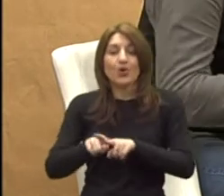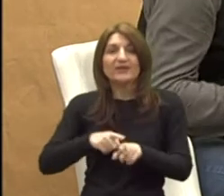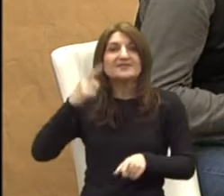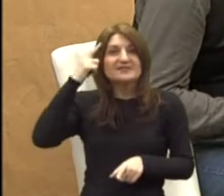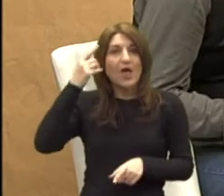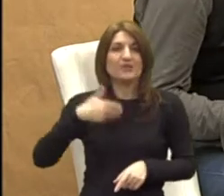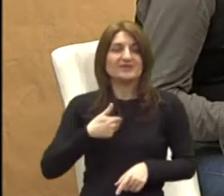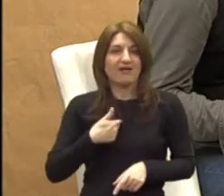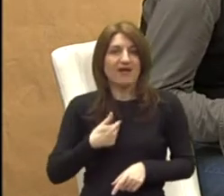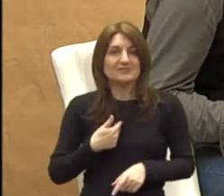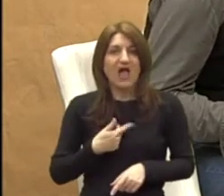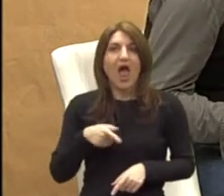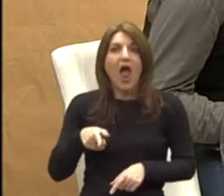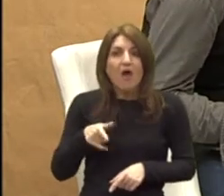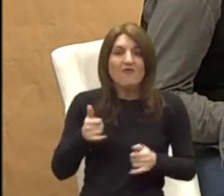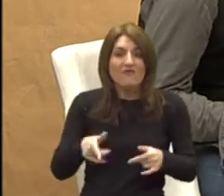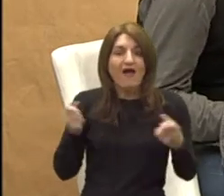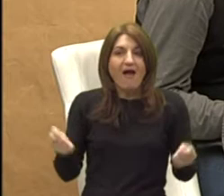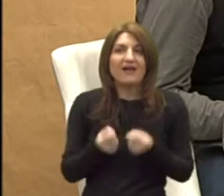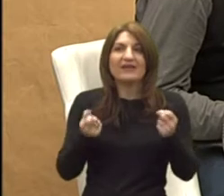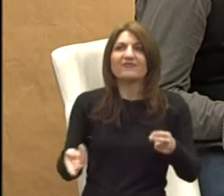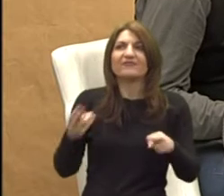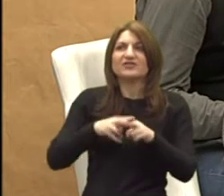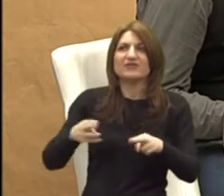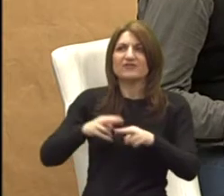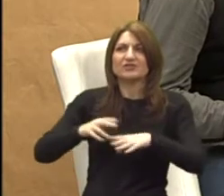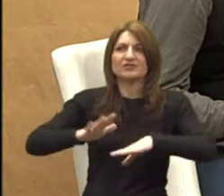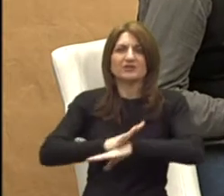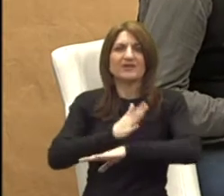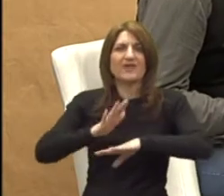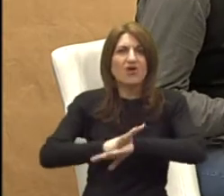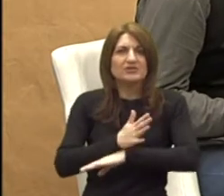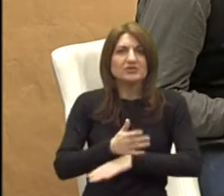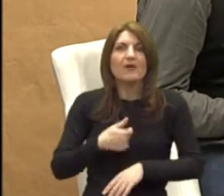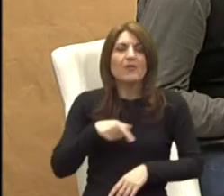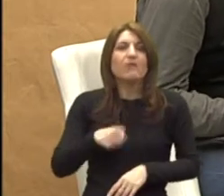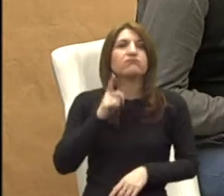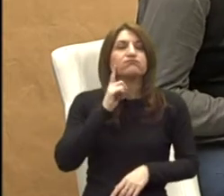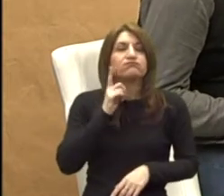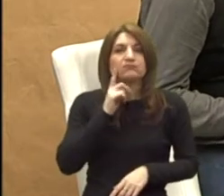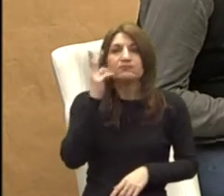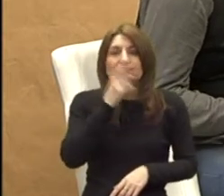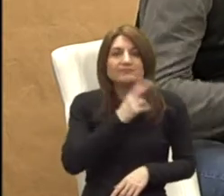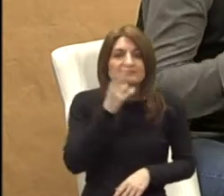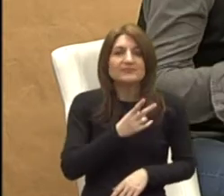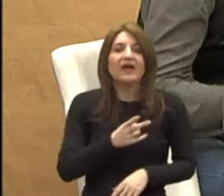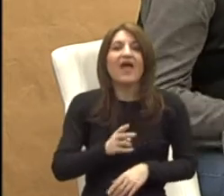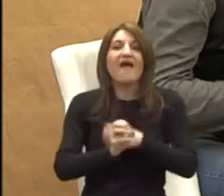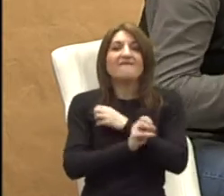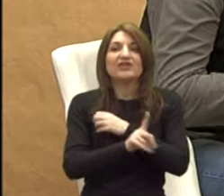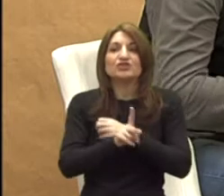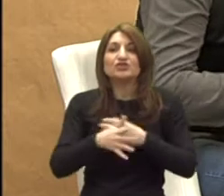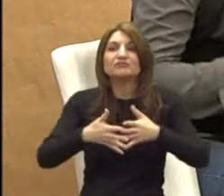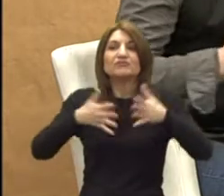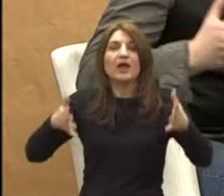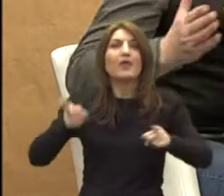ovim aktivnostima gdje još dodatno se izbrziramo okolinu, poboljšavamo prihvaćanje. Ne samo u našoj vrtiću, nego i šire. I